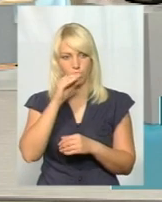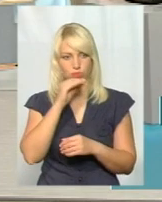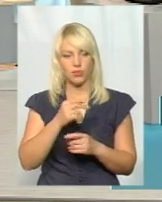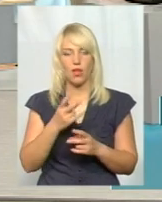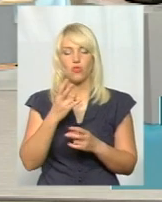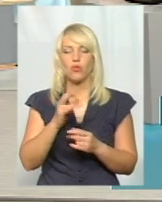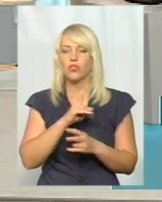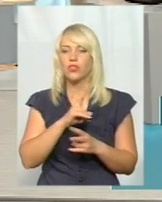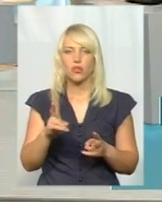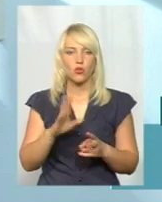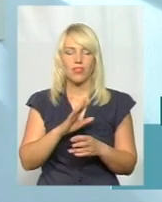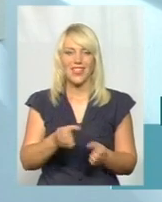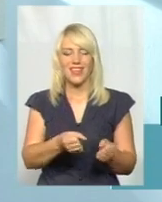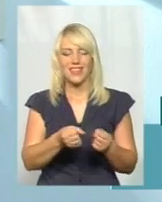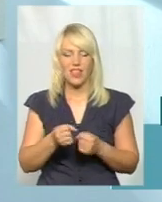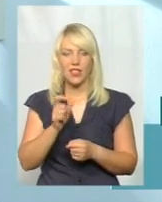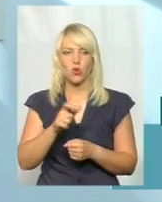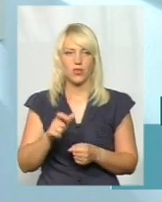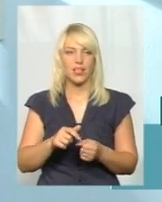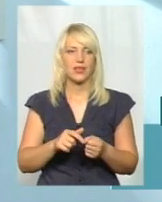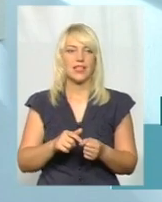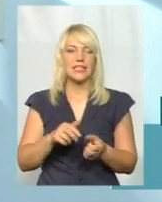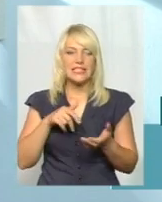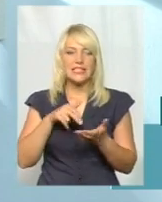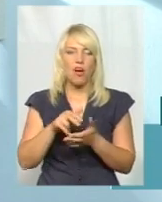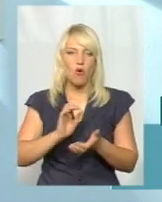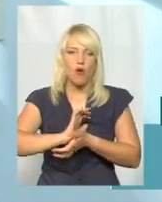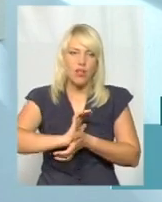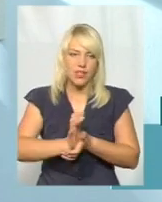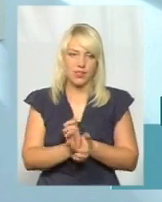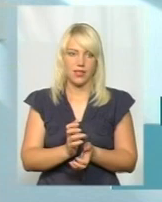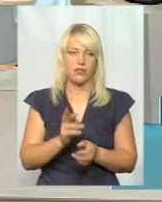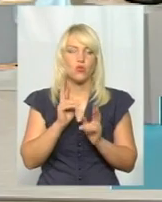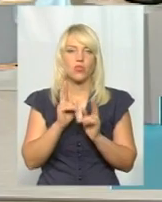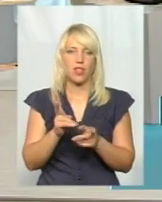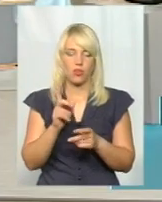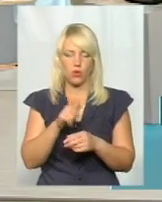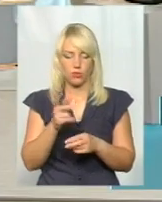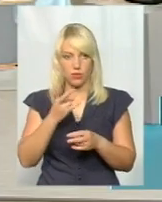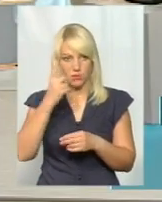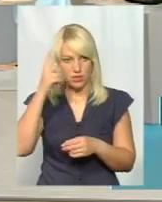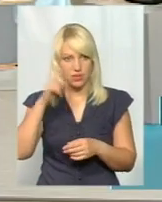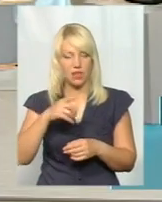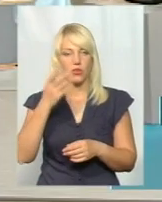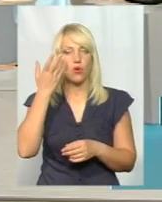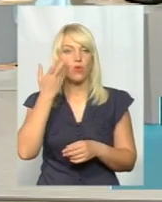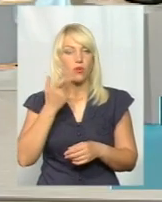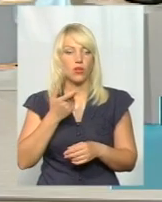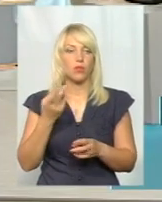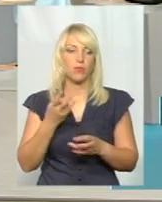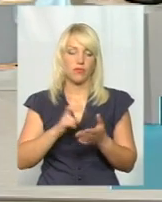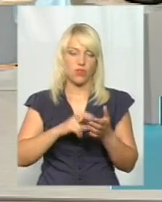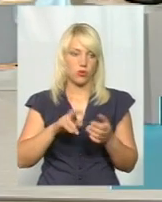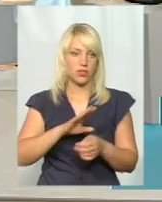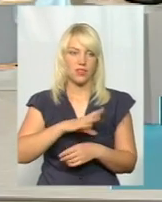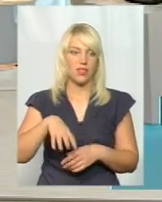маленьких, ну ніхто ж не тягне людей заходити, набиватися в цих. Людям потрібно знати, коли потрібно виходити.